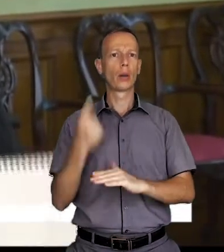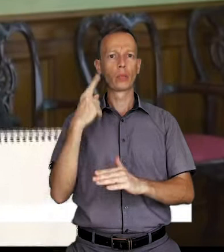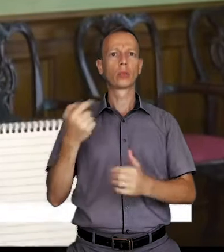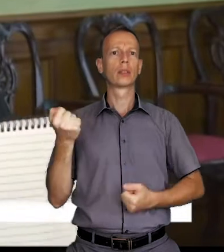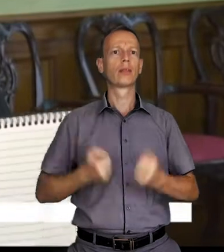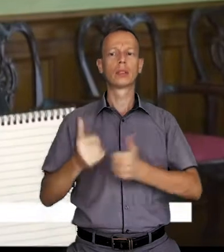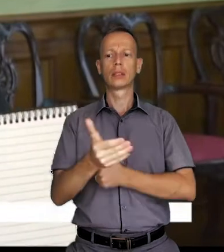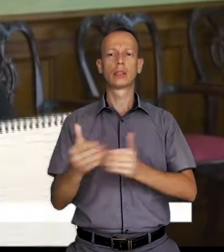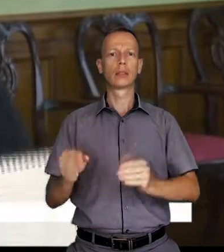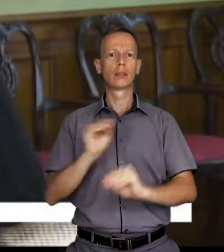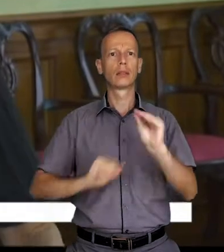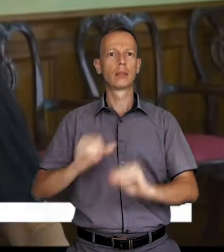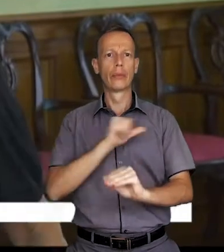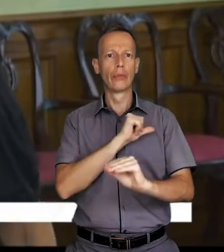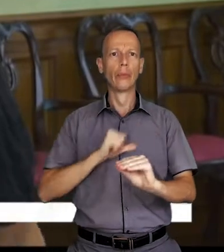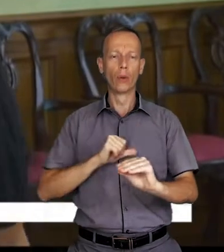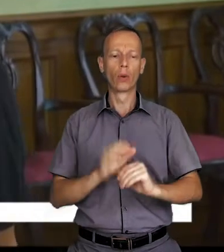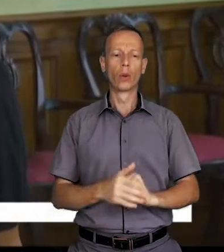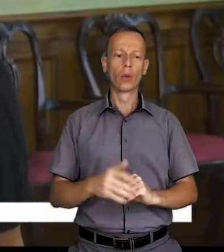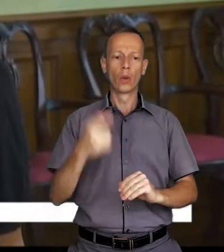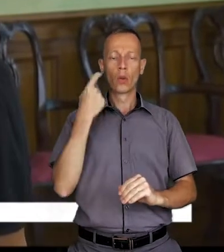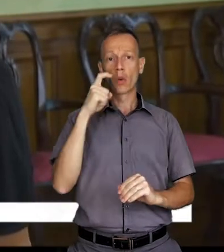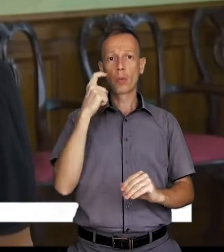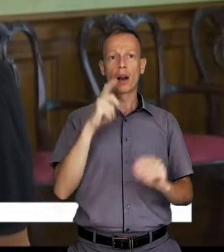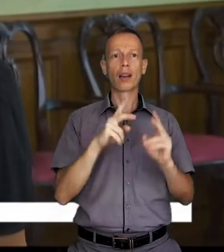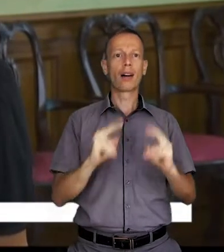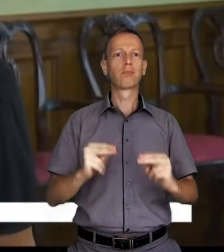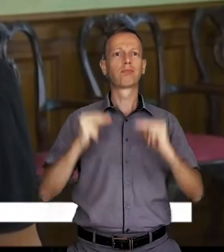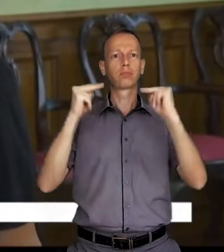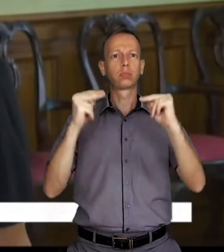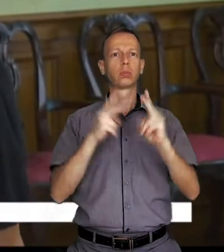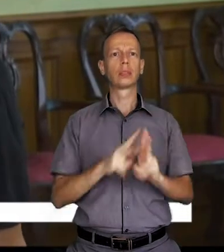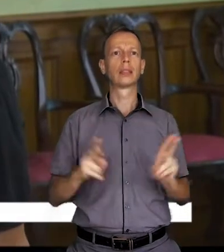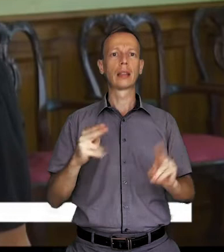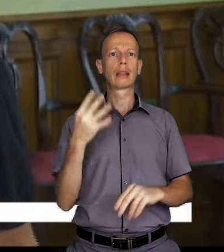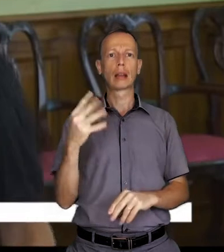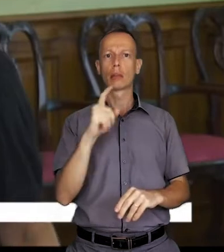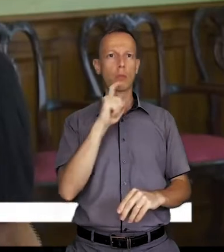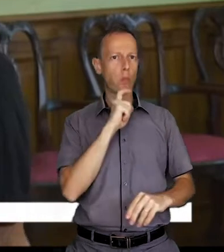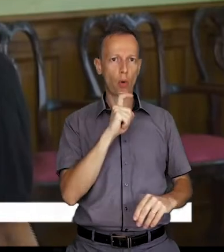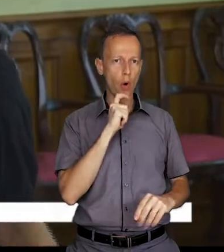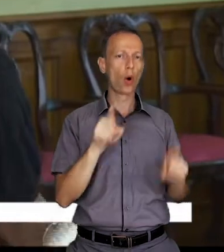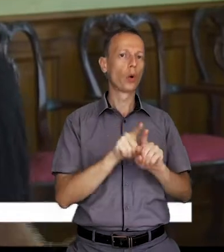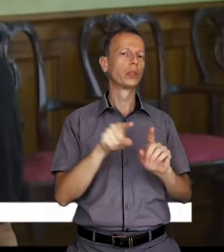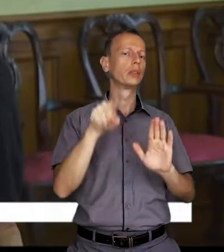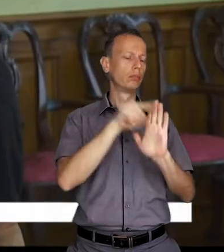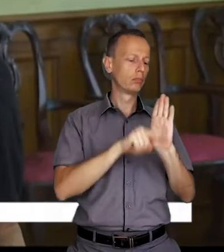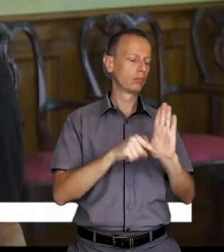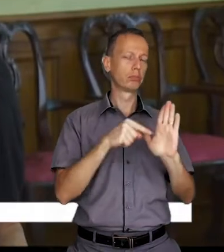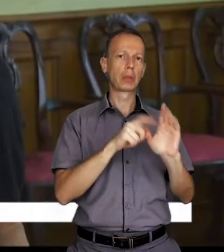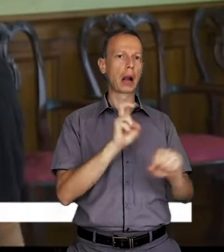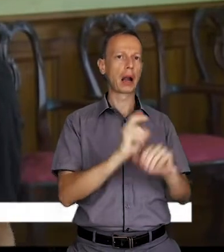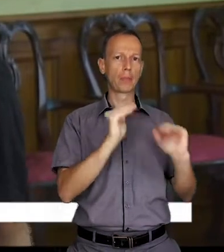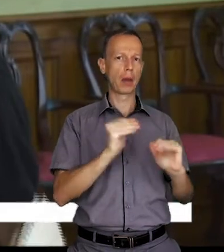lits d'hôpital disponibles en réanimation. Vous le voyez, nous ne sommes pas encore au stade 4. Les